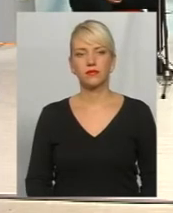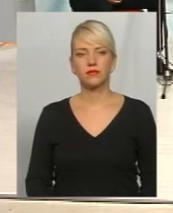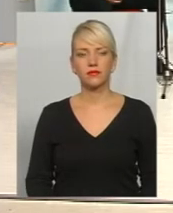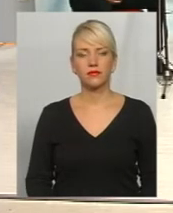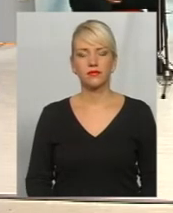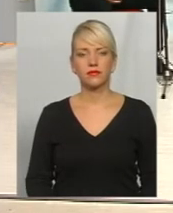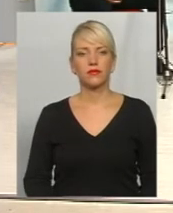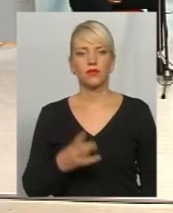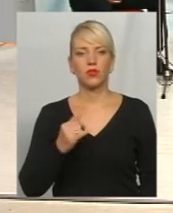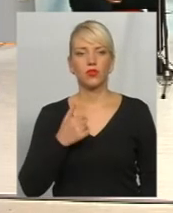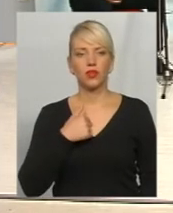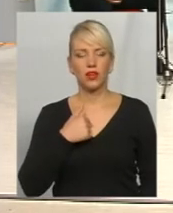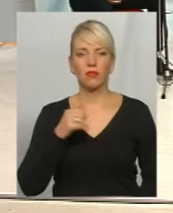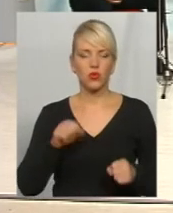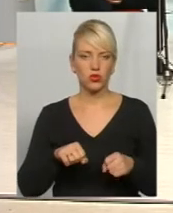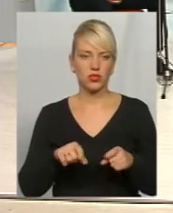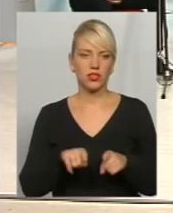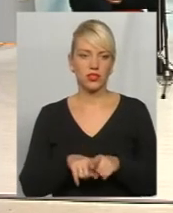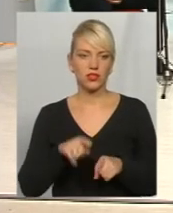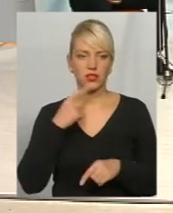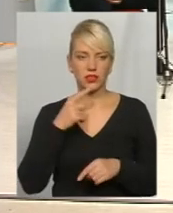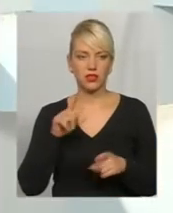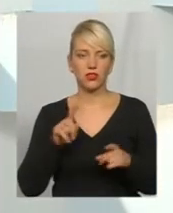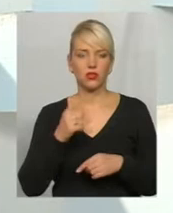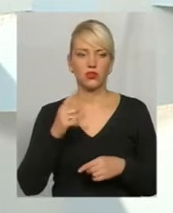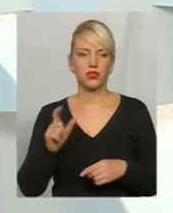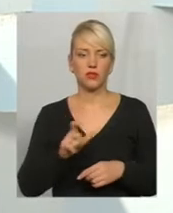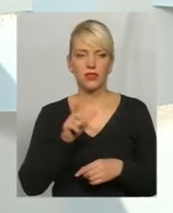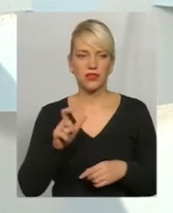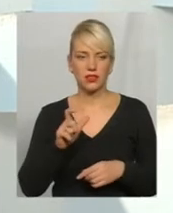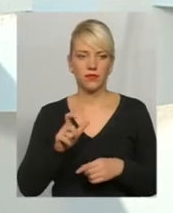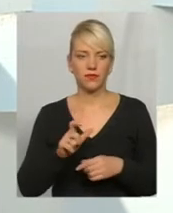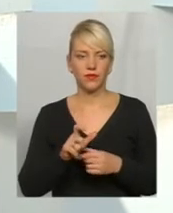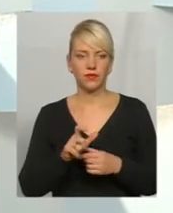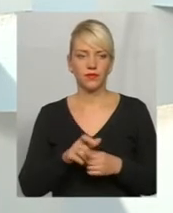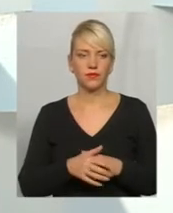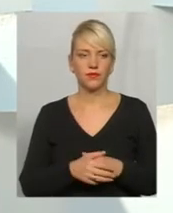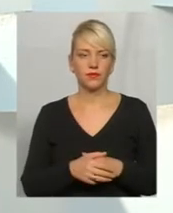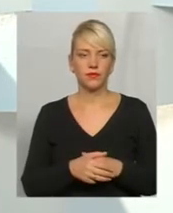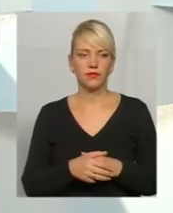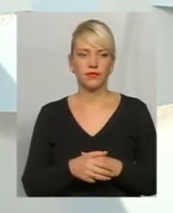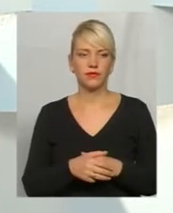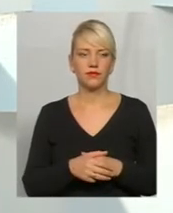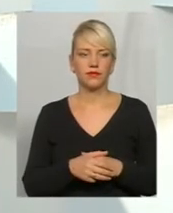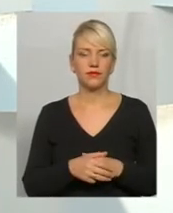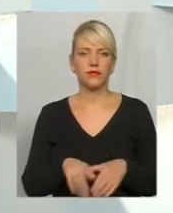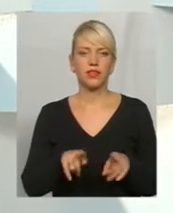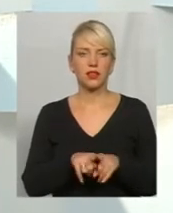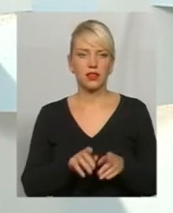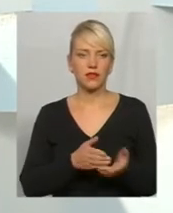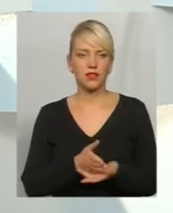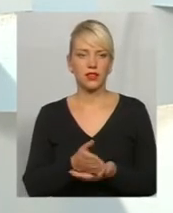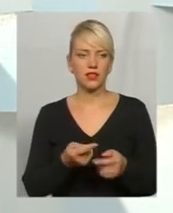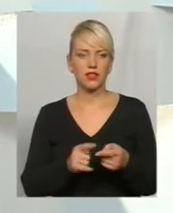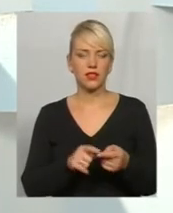Я можу сказати про те, що одним із таких видів це